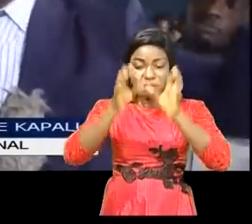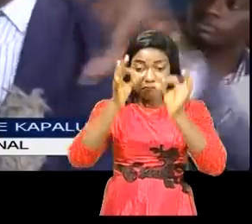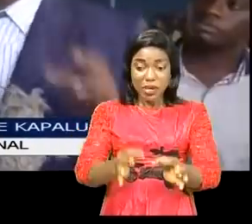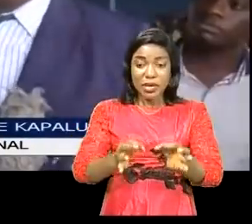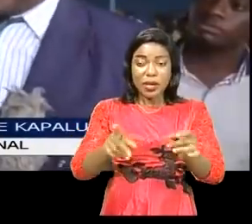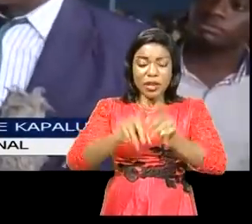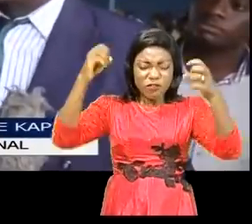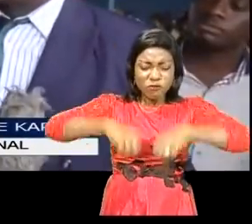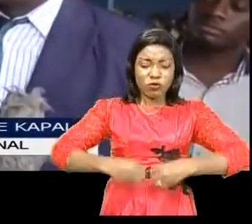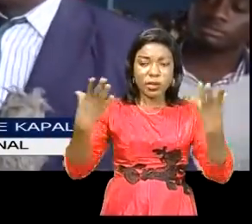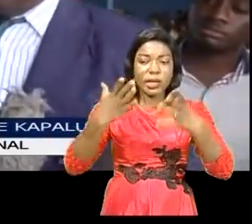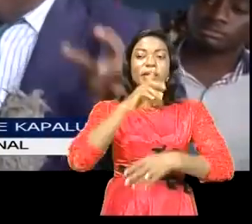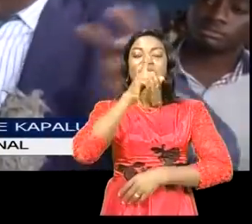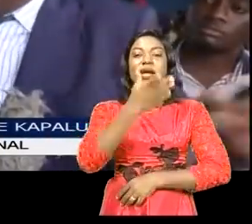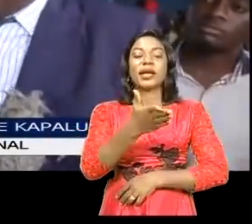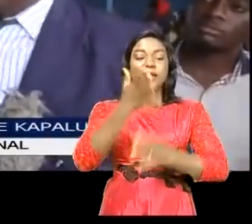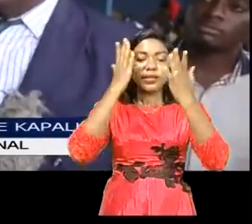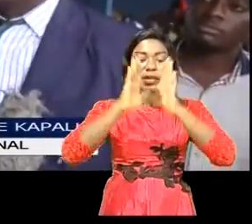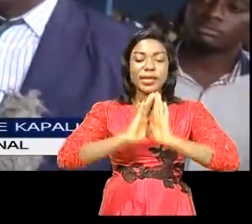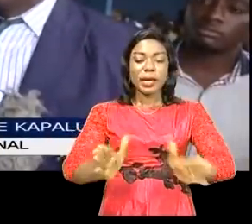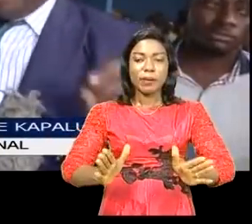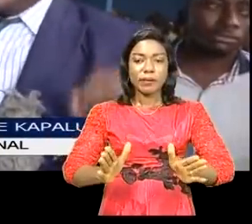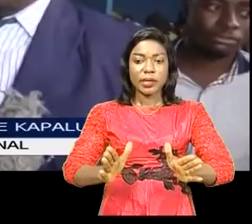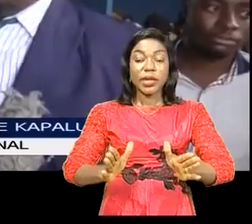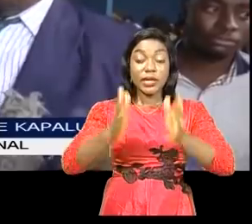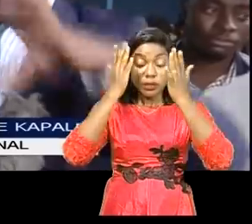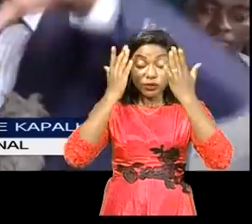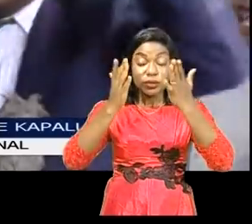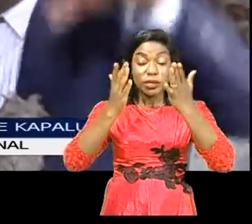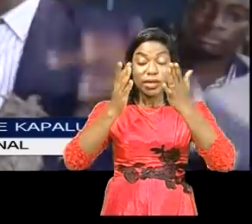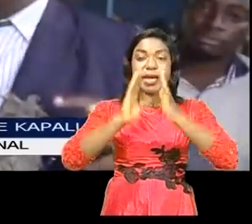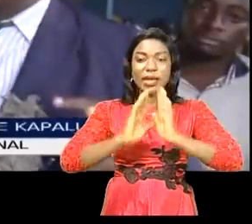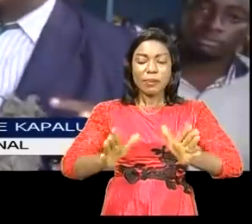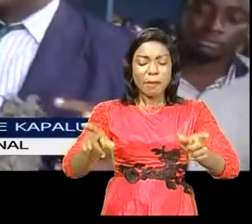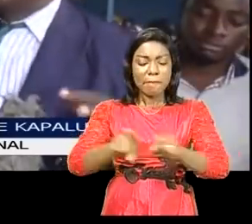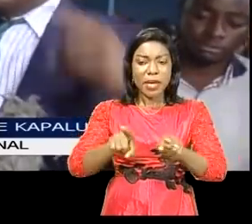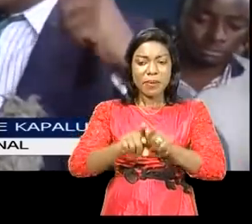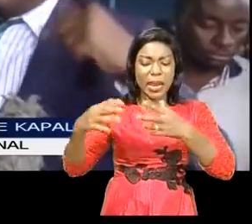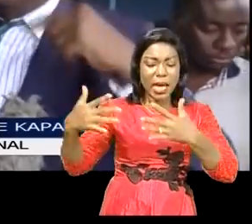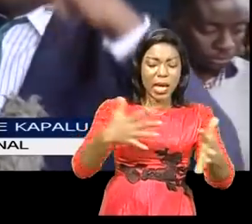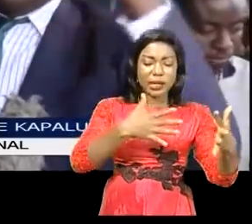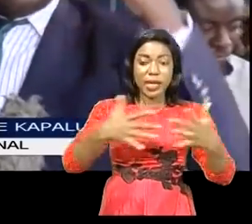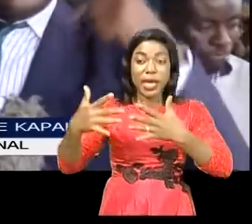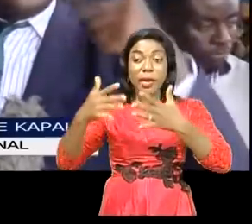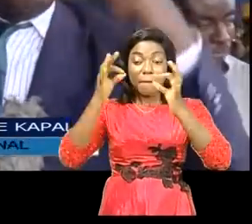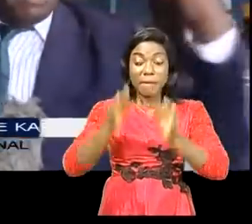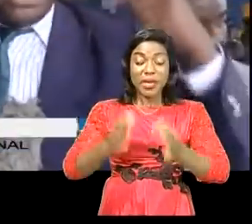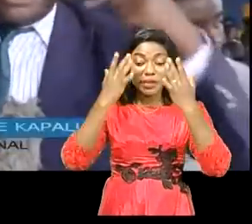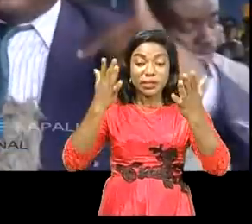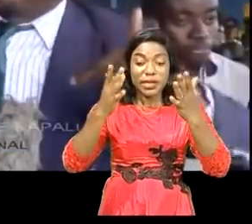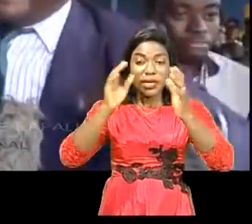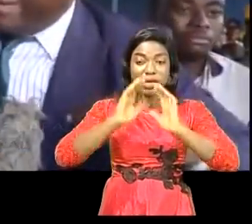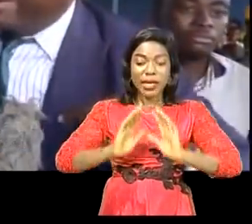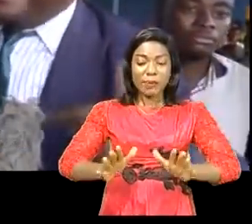les volcans qui sont là, Dieu est capable, Dieu est capable, même la guerre, Dieu est capable d'emmener les